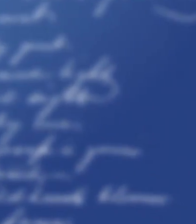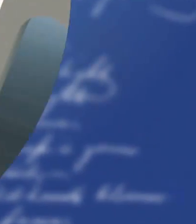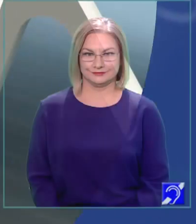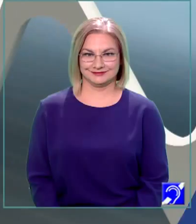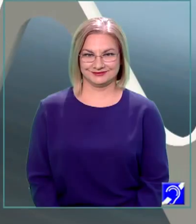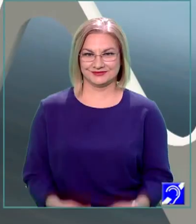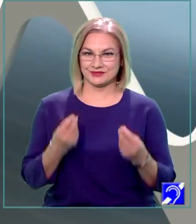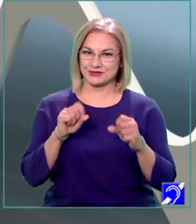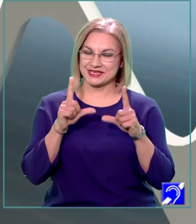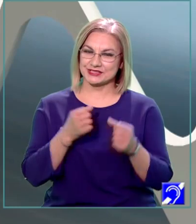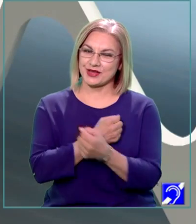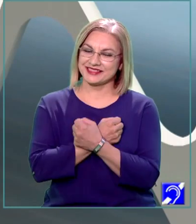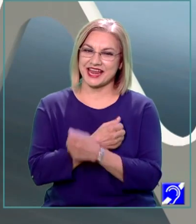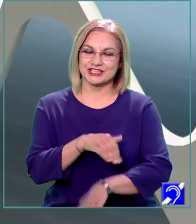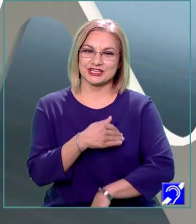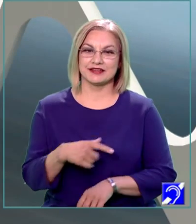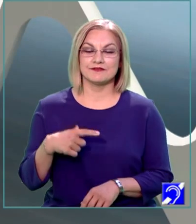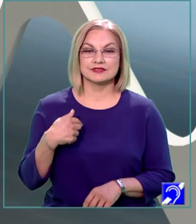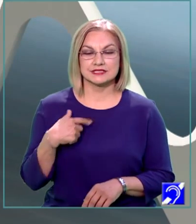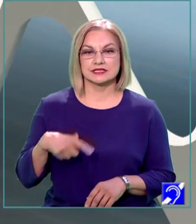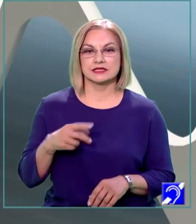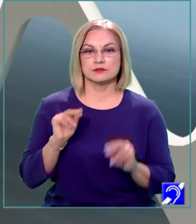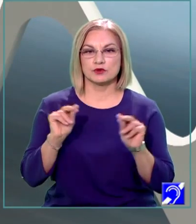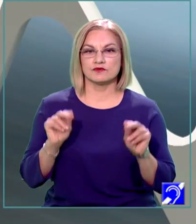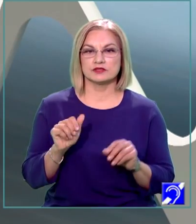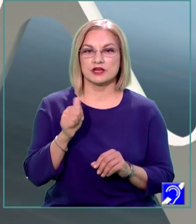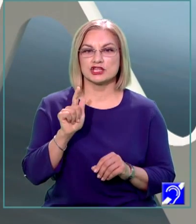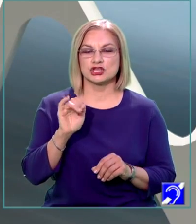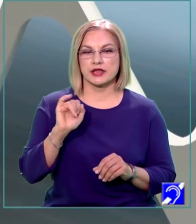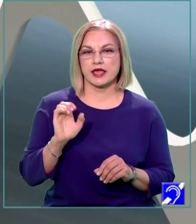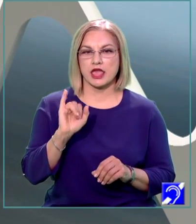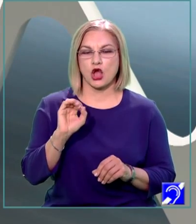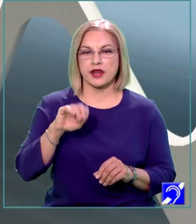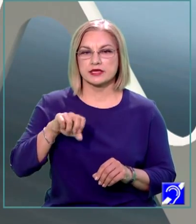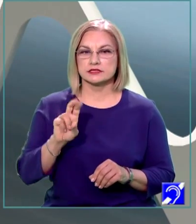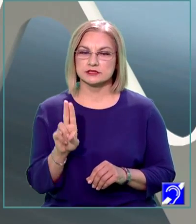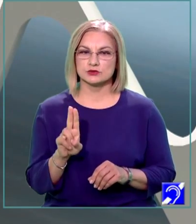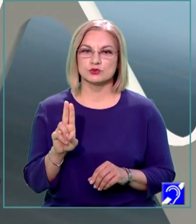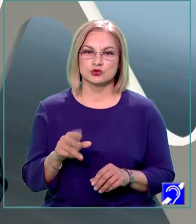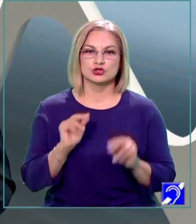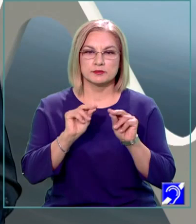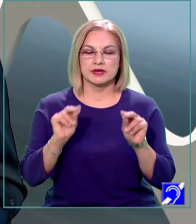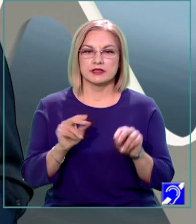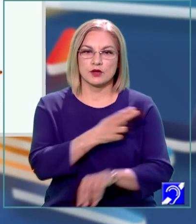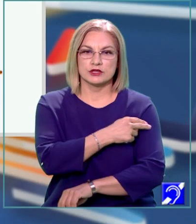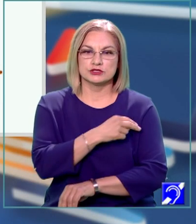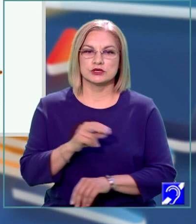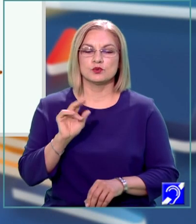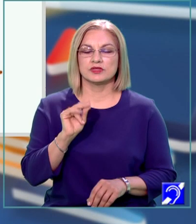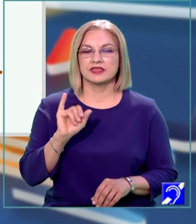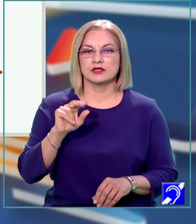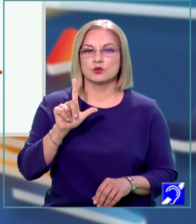Bună ziua dragi elevi, sunt profesor Agena Ionescu și predau la Colegiul Național de Arte din Ulipati.